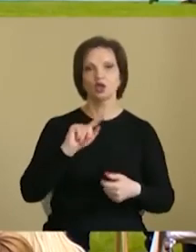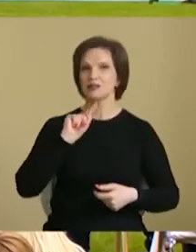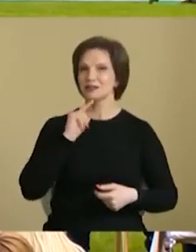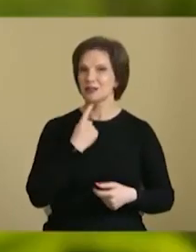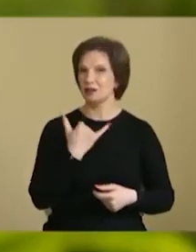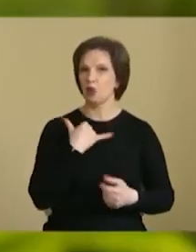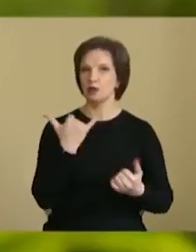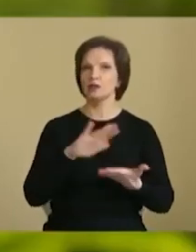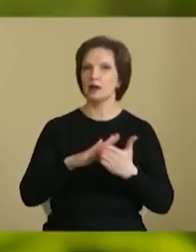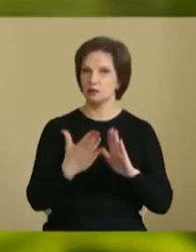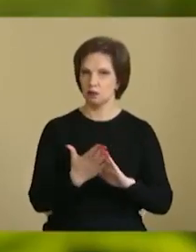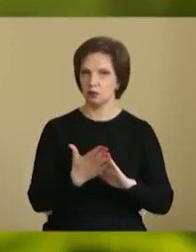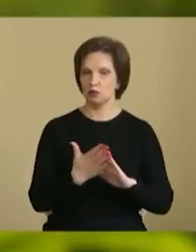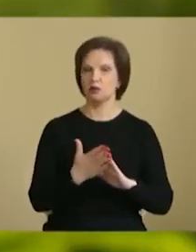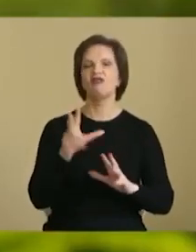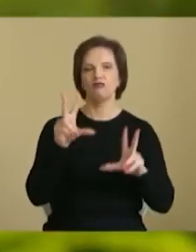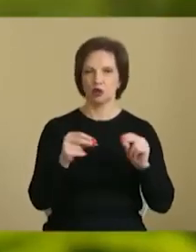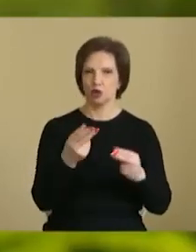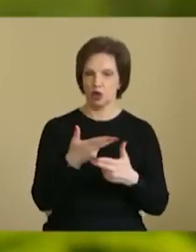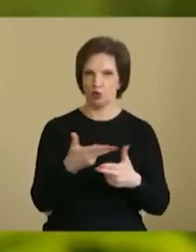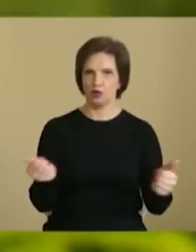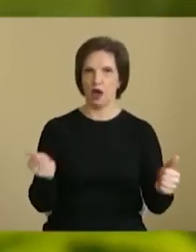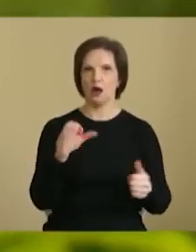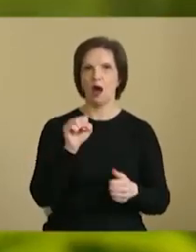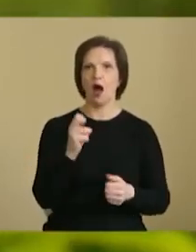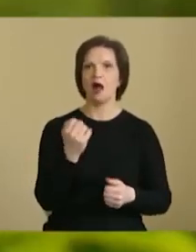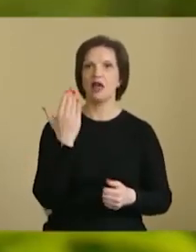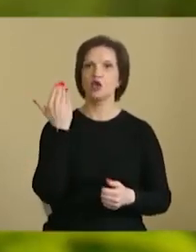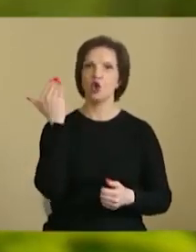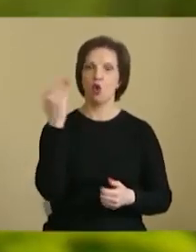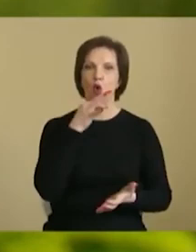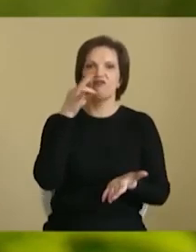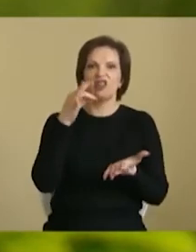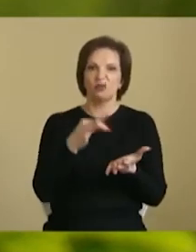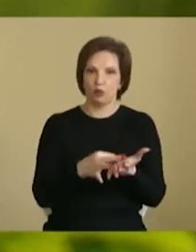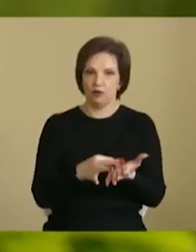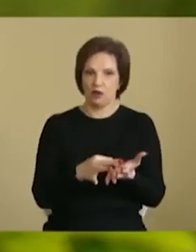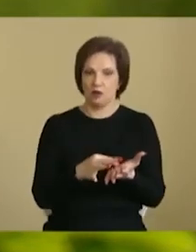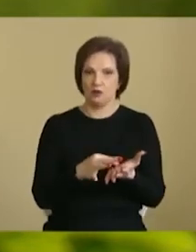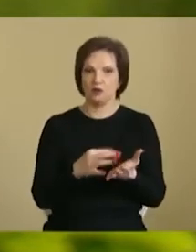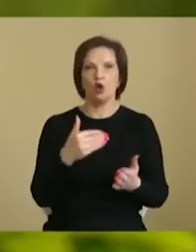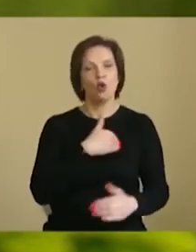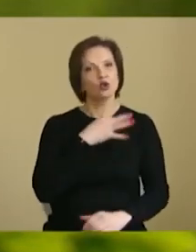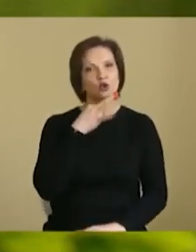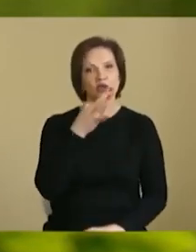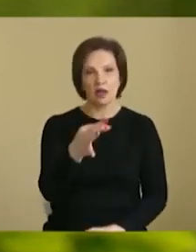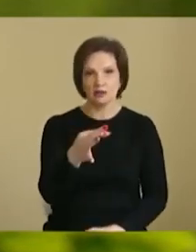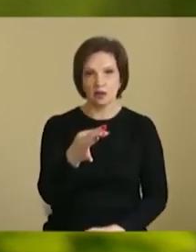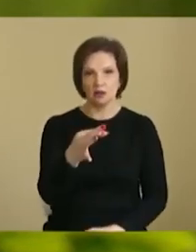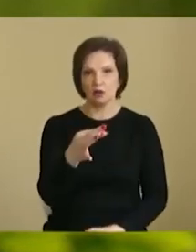нас зараз ситуація? Вважаю, так. Але його відповідальність, ще раз, хочу вам сказати,